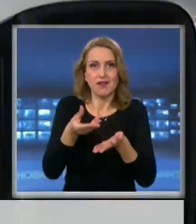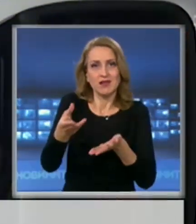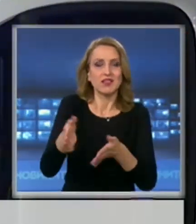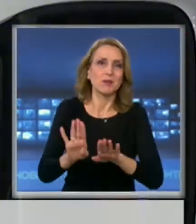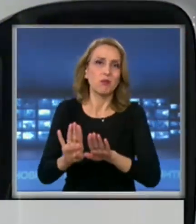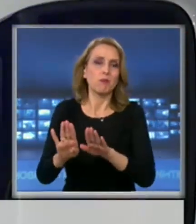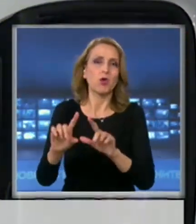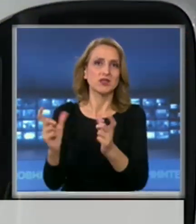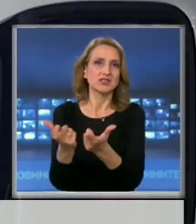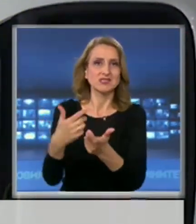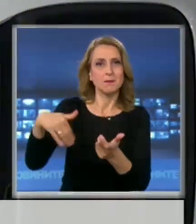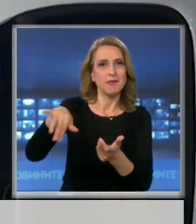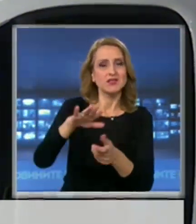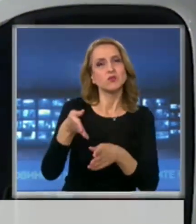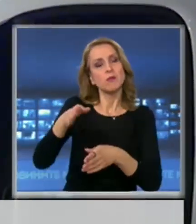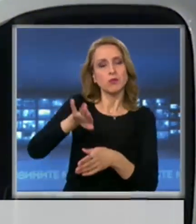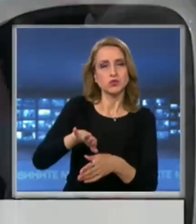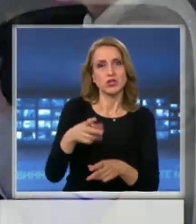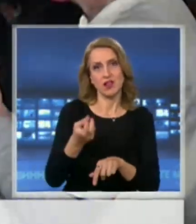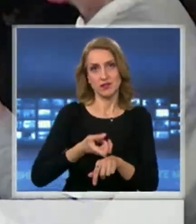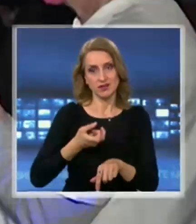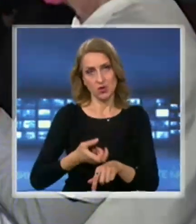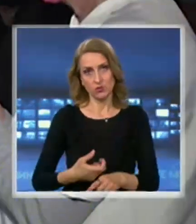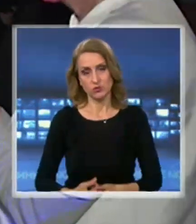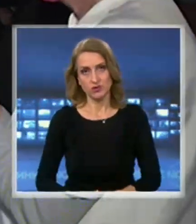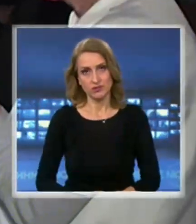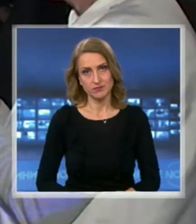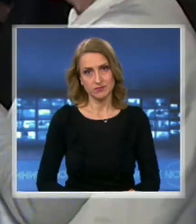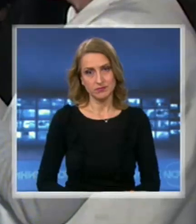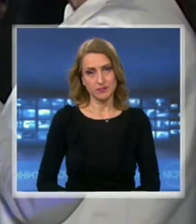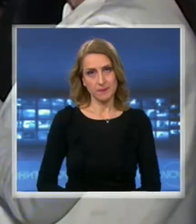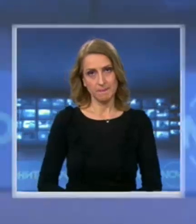на починалата лекарка. За новините на нова Сеца Алексова.